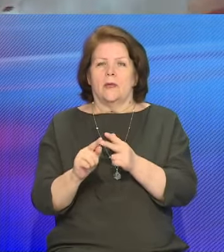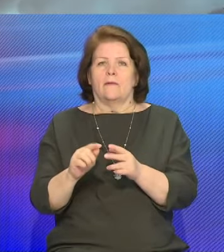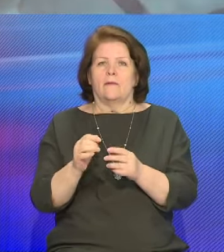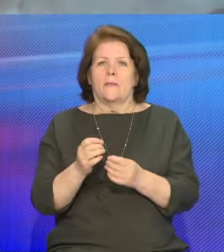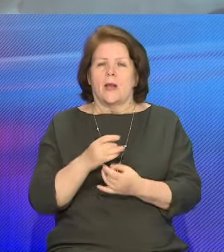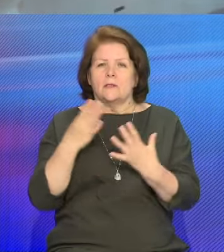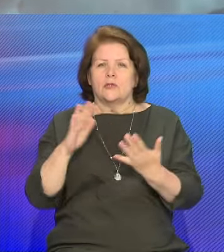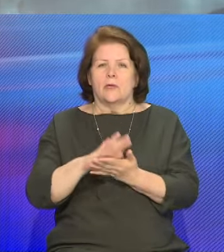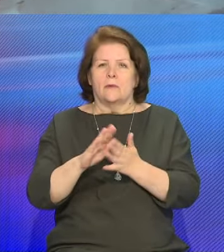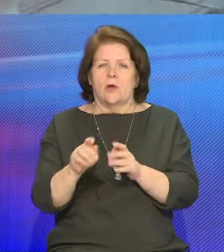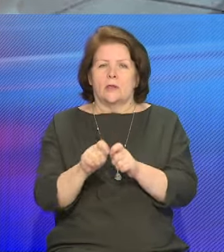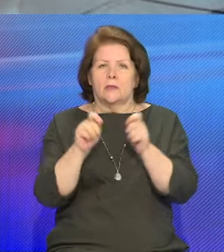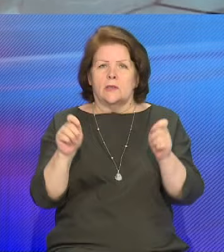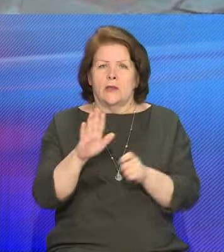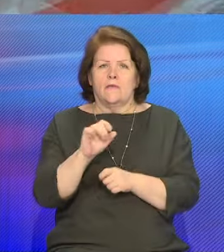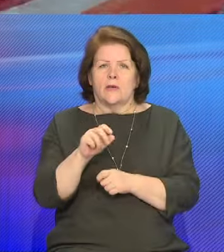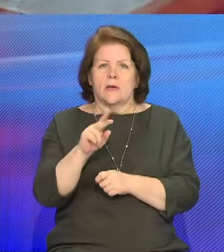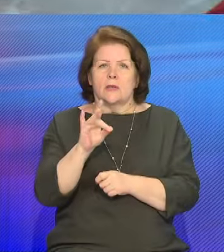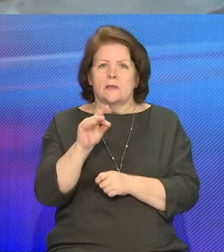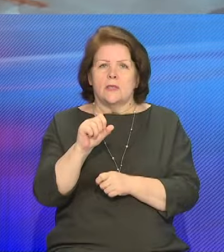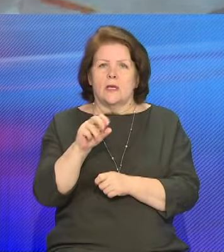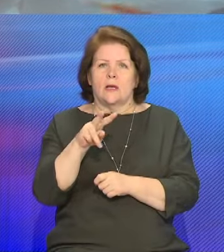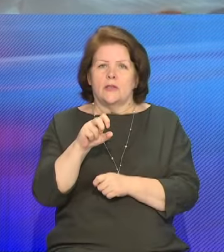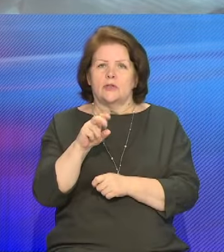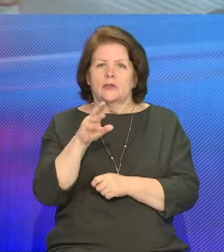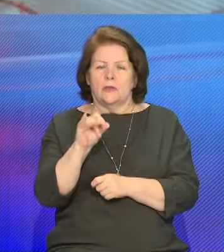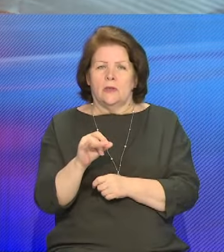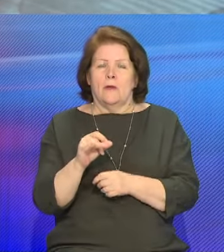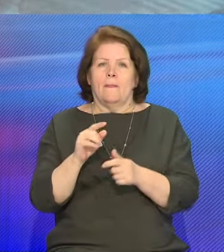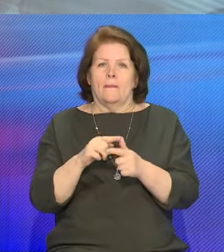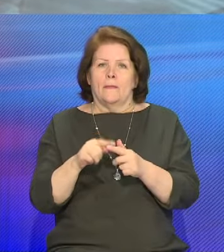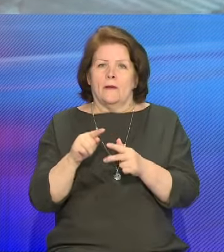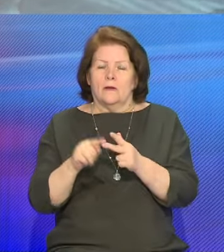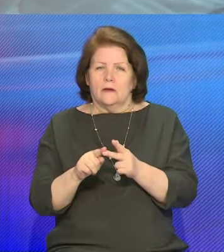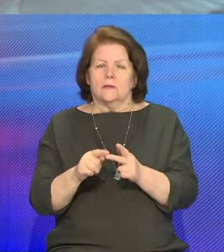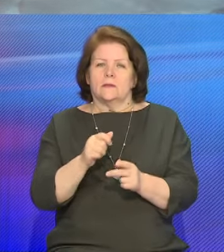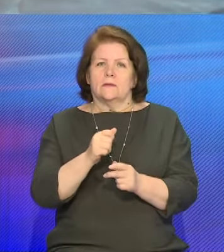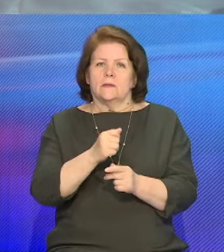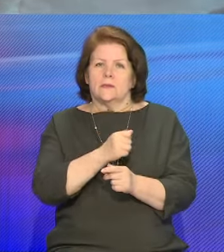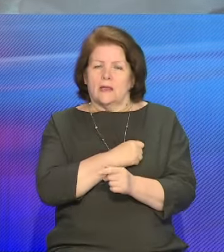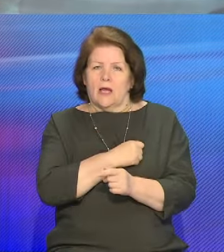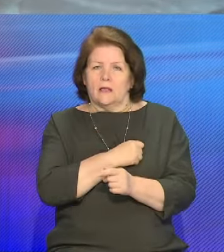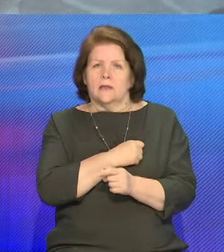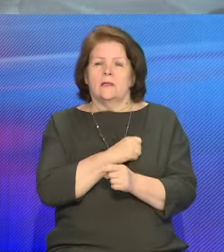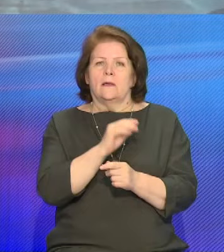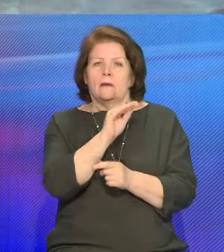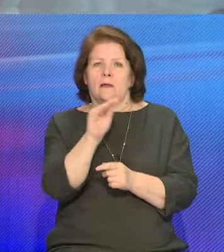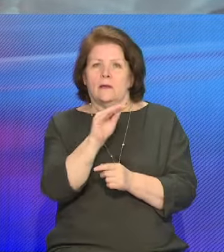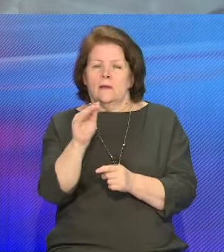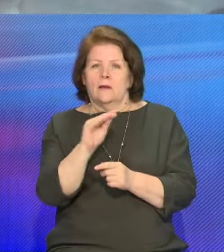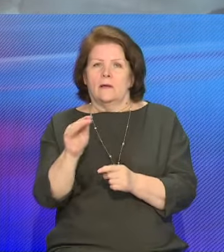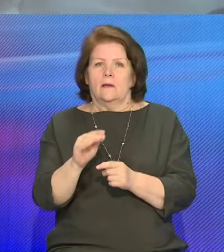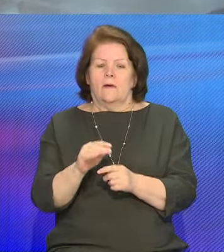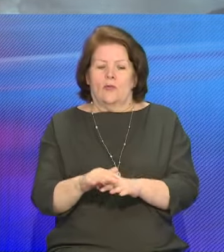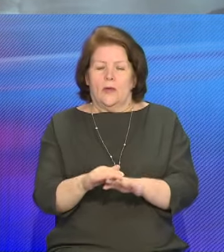открыли у агрогородка Вертялишки Гродинского района. Прозвищи советских солдат, высеченные с граниту, размещены у